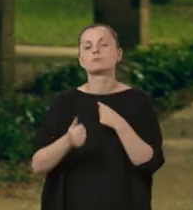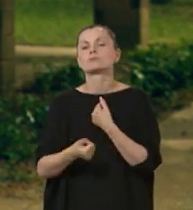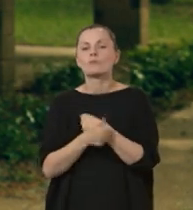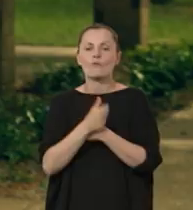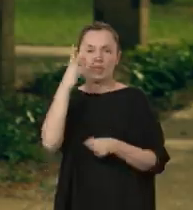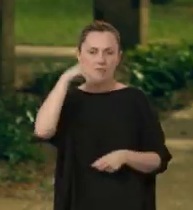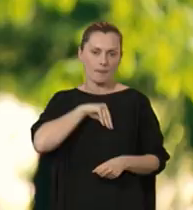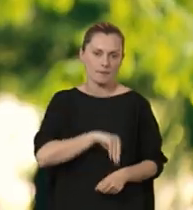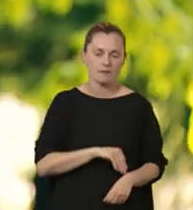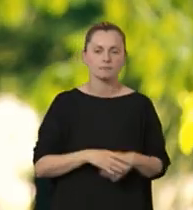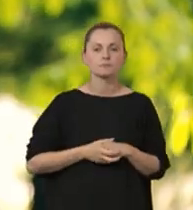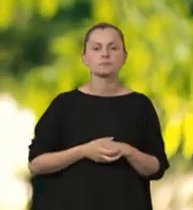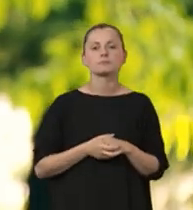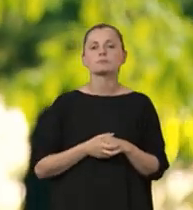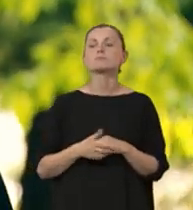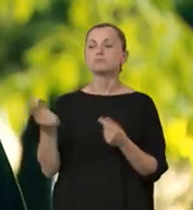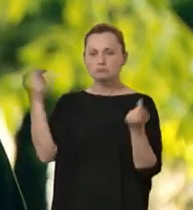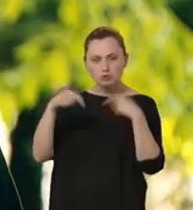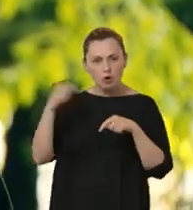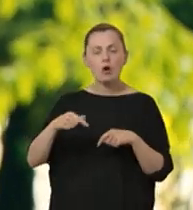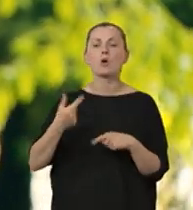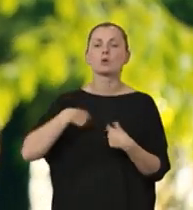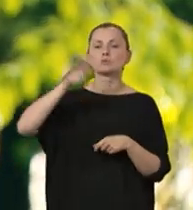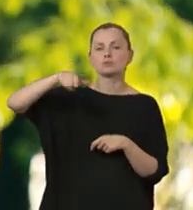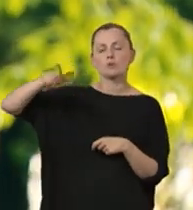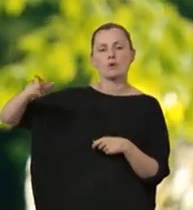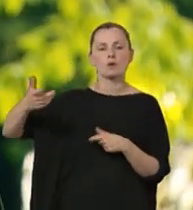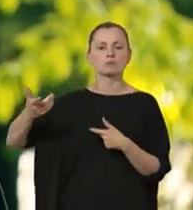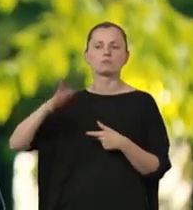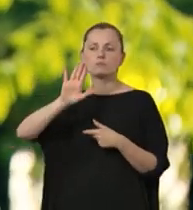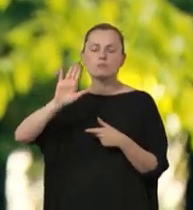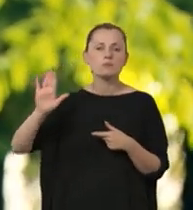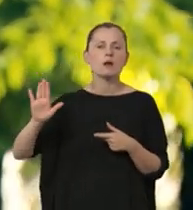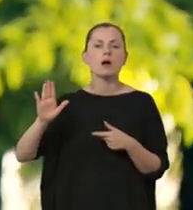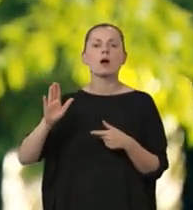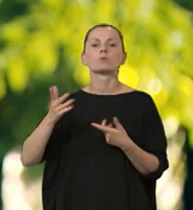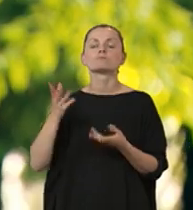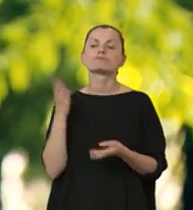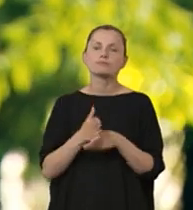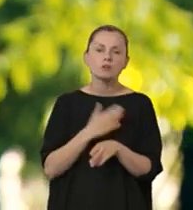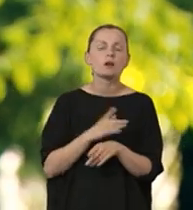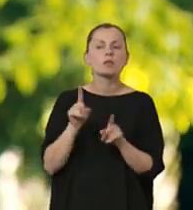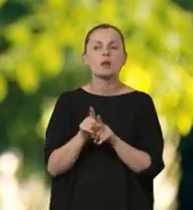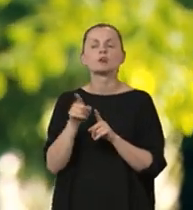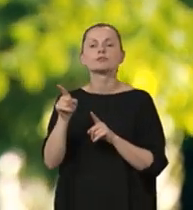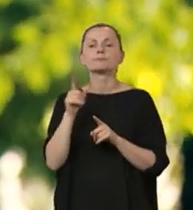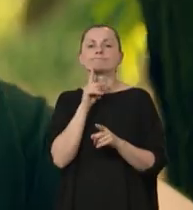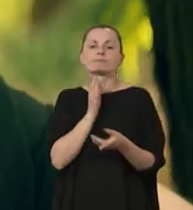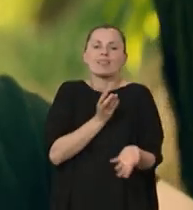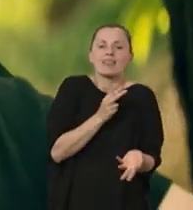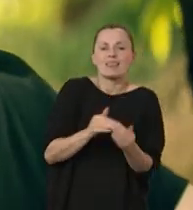na depresję. Przychodziły tu osoby, które miały doświadczenia też z